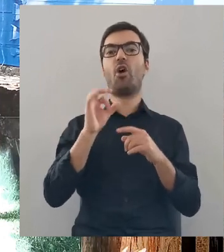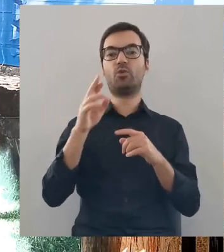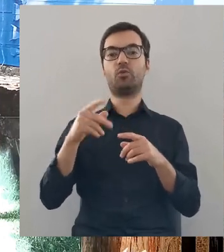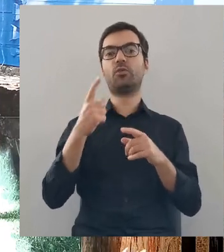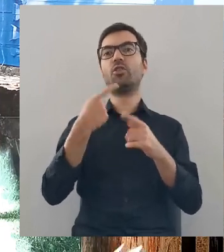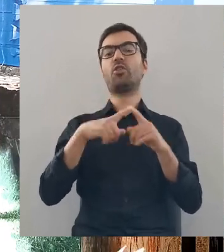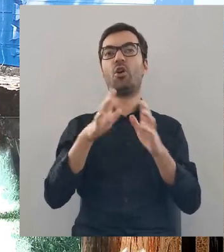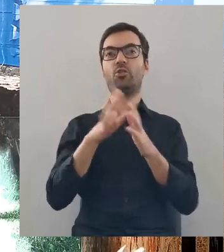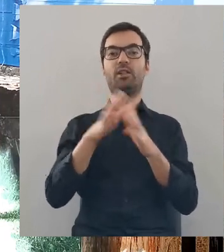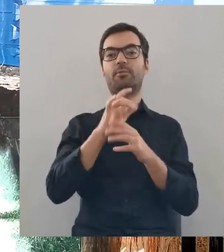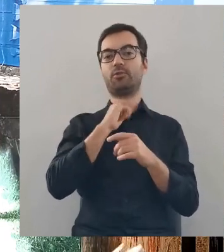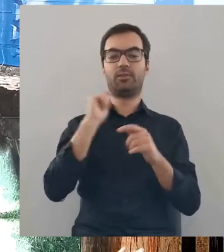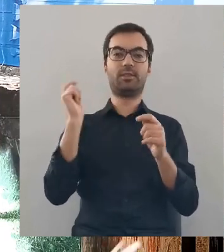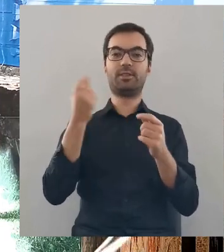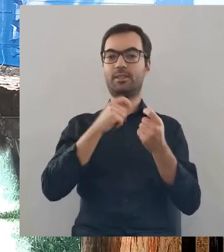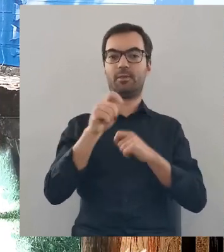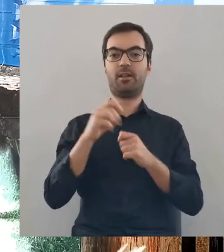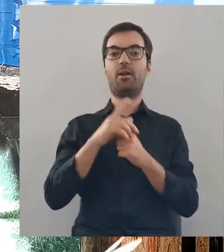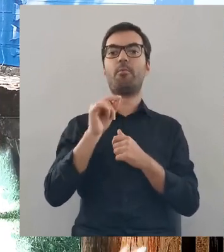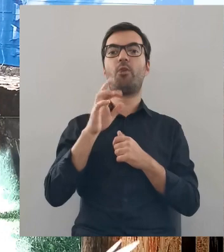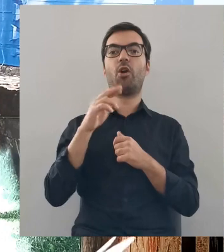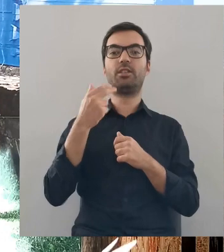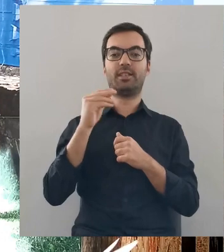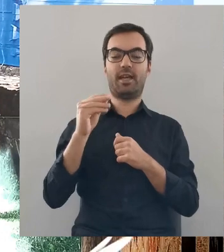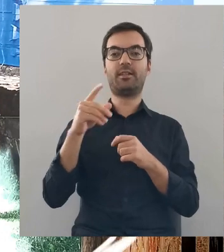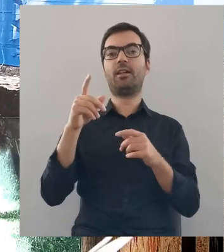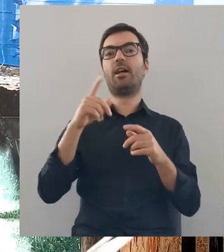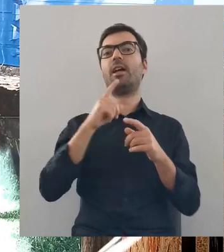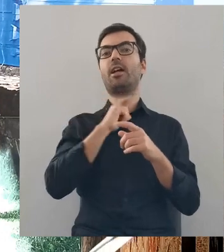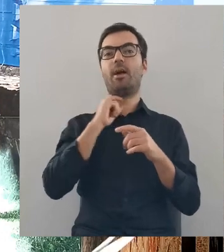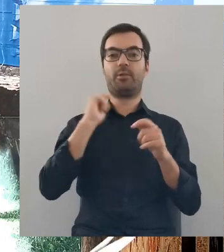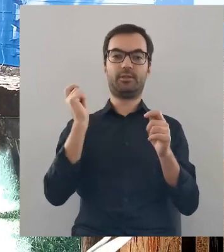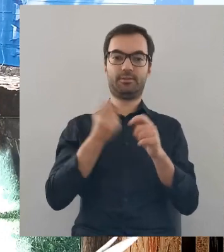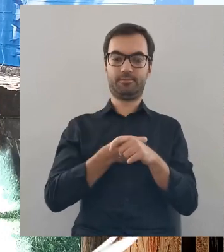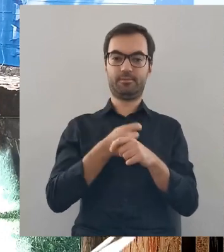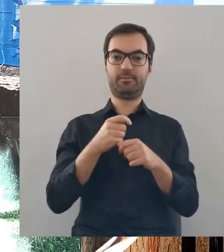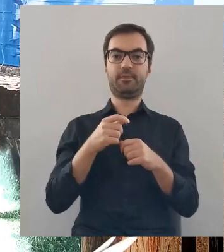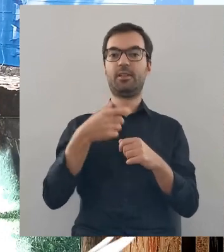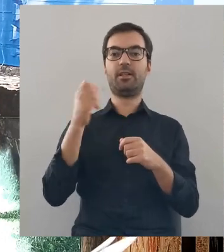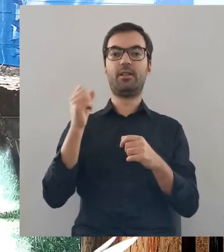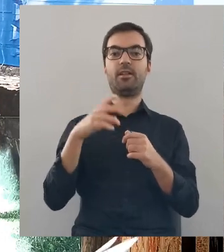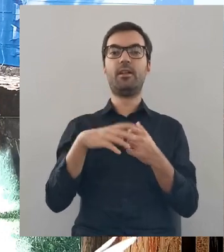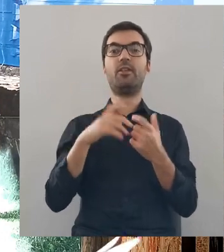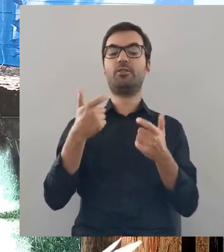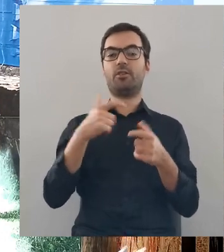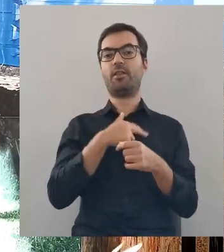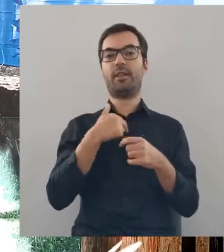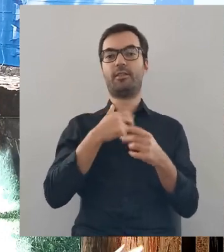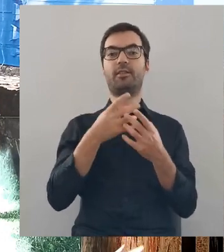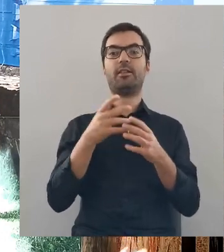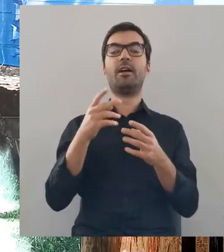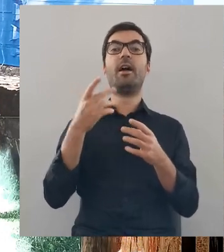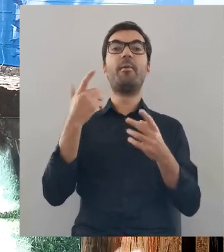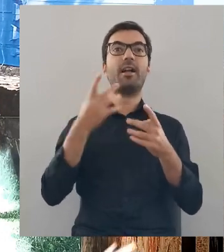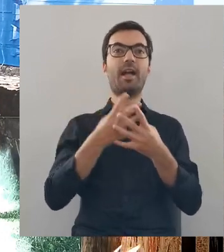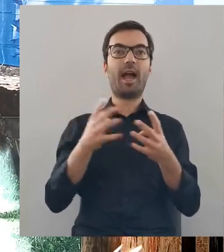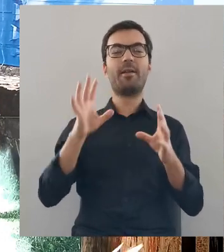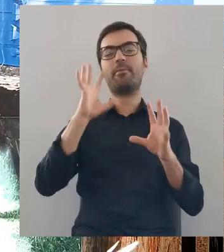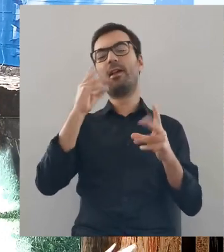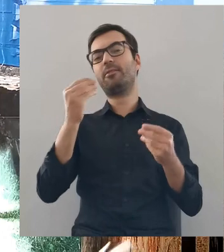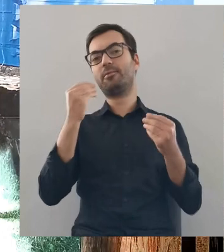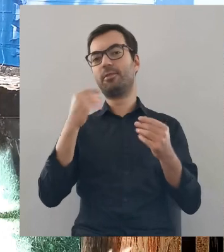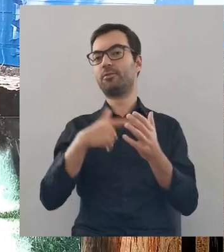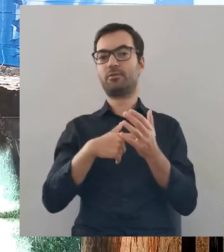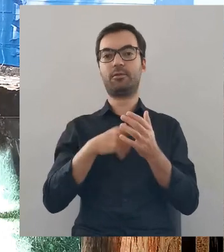zabity, w Kosowie spalony z parafią, w Prostyni kapłan zabity, najbardziej okrutny i gorzki kielich wypada pić naszej diecezji, kraj